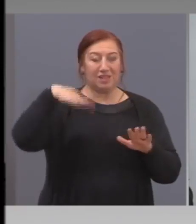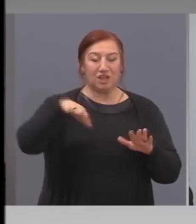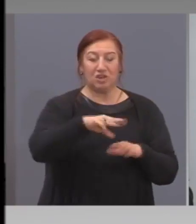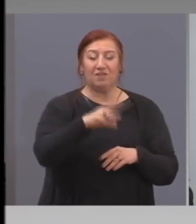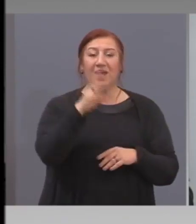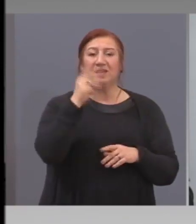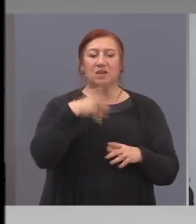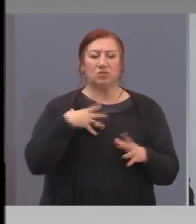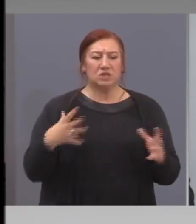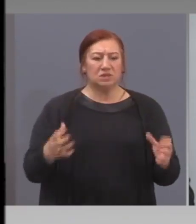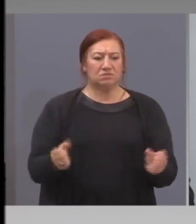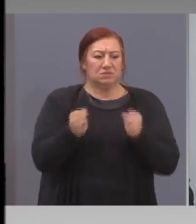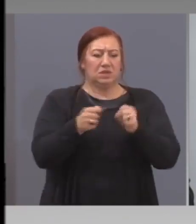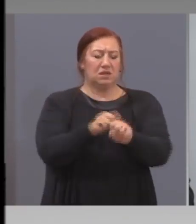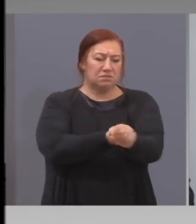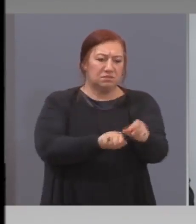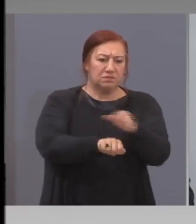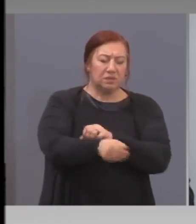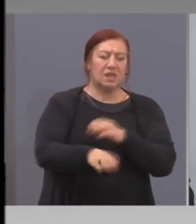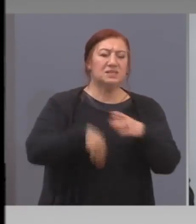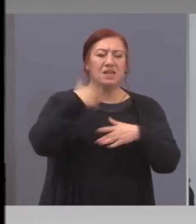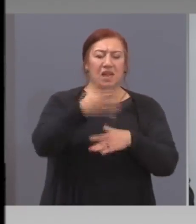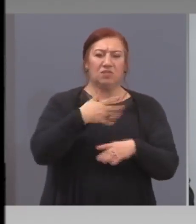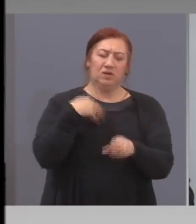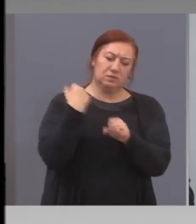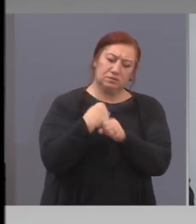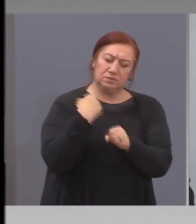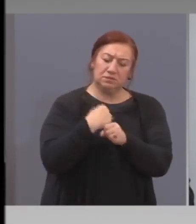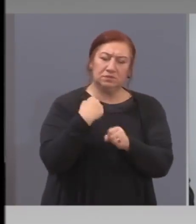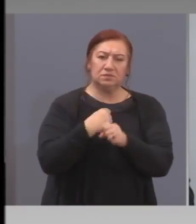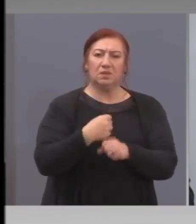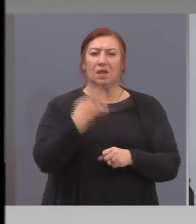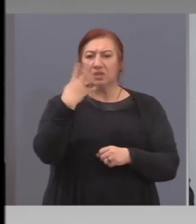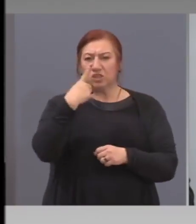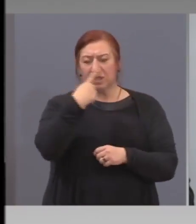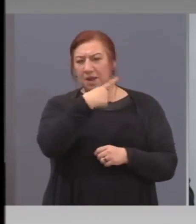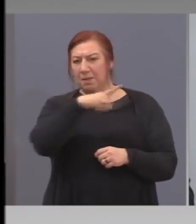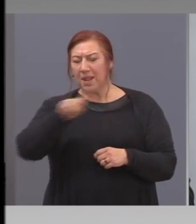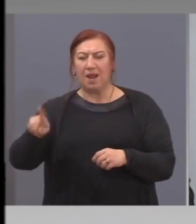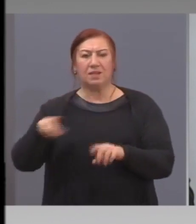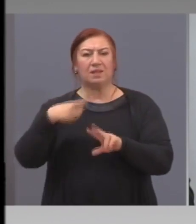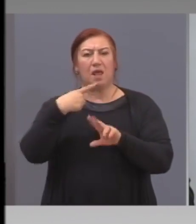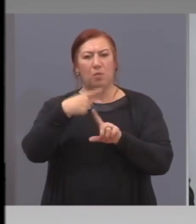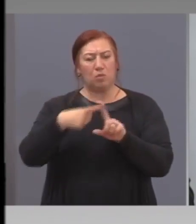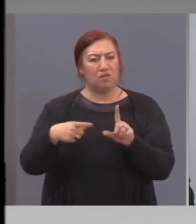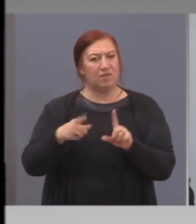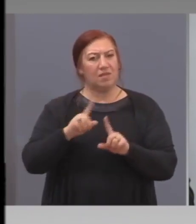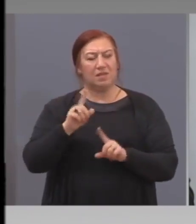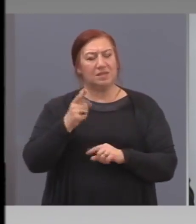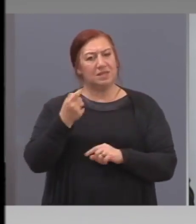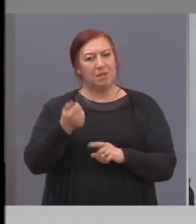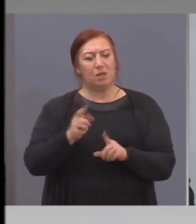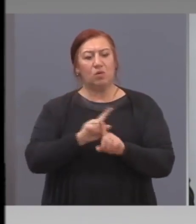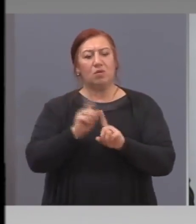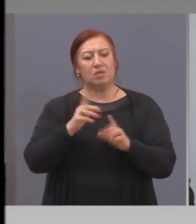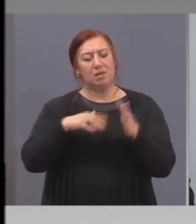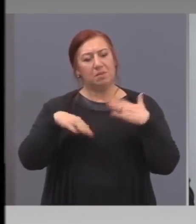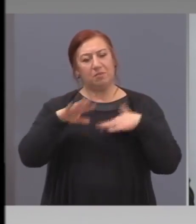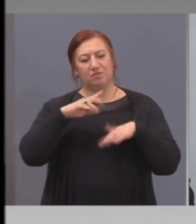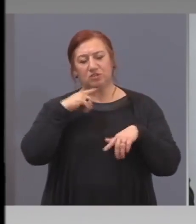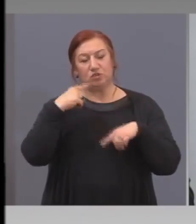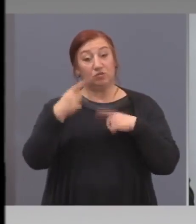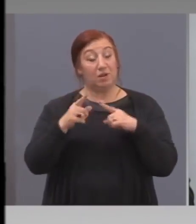мобилизираме. След това заедно. 4 милиарда и половина сега. Ако трябва още, ще не днеме още.